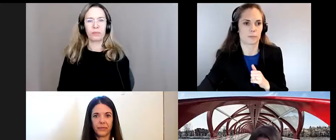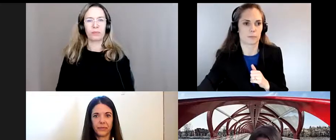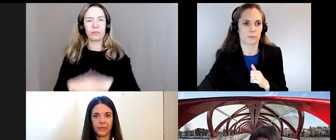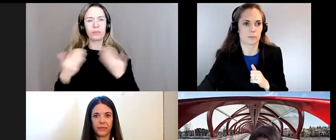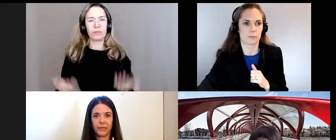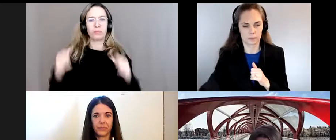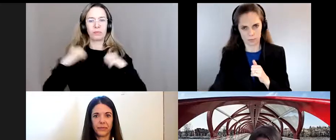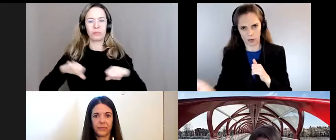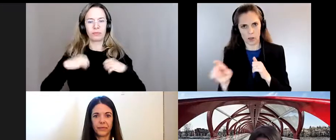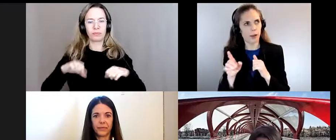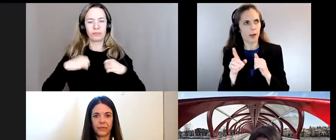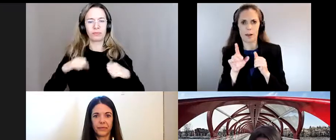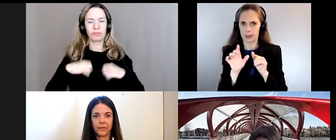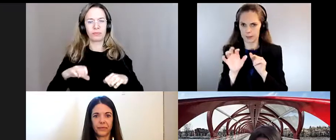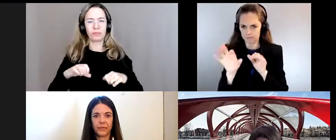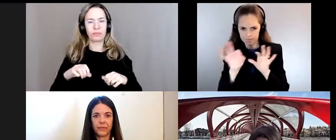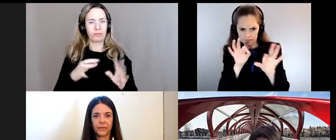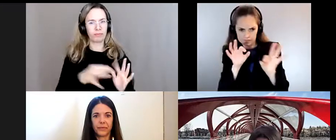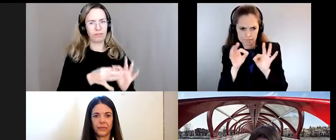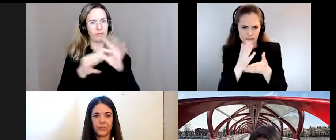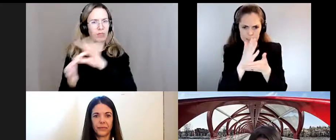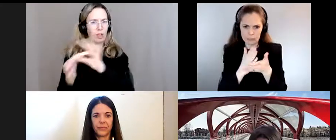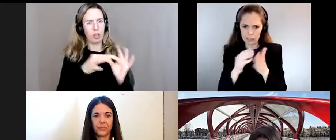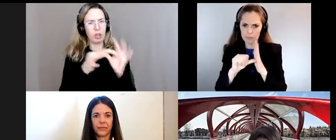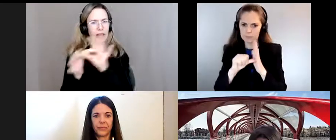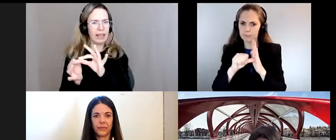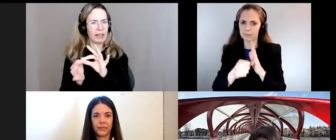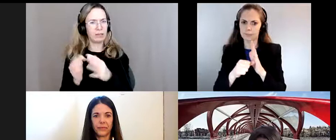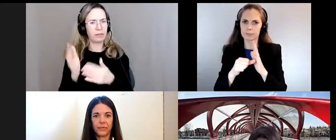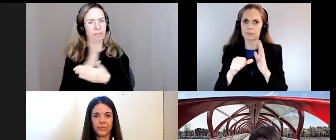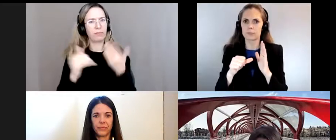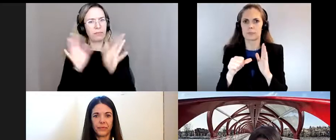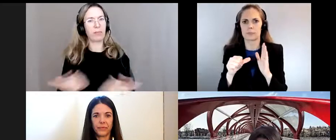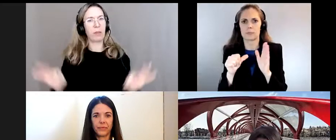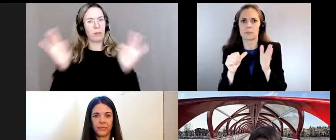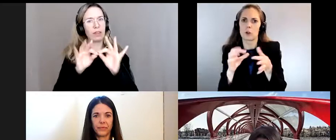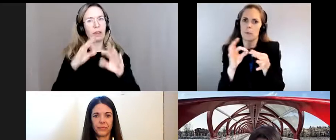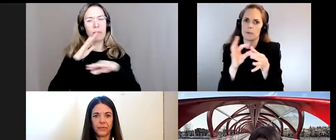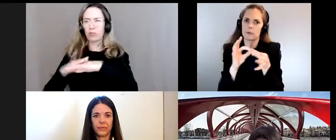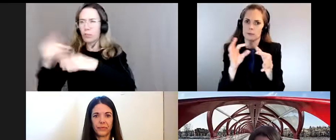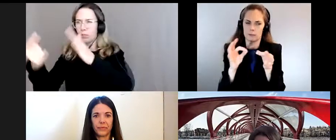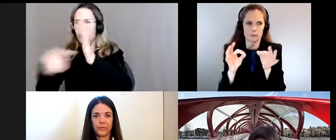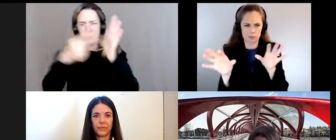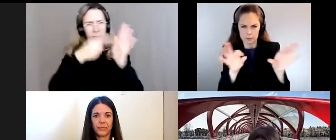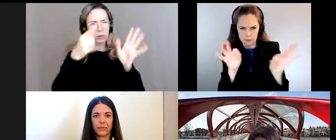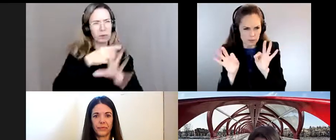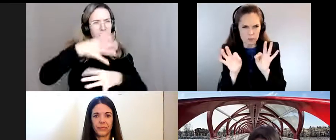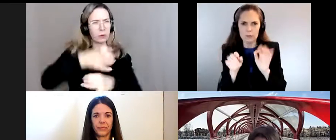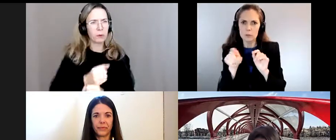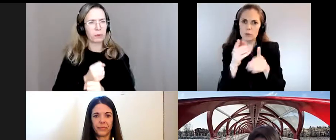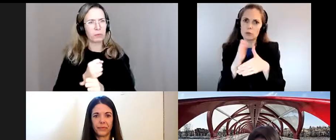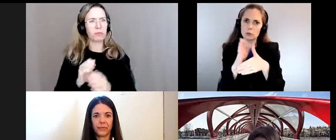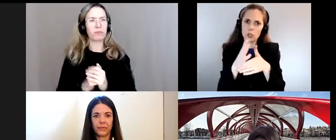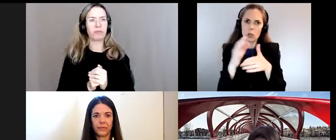de refaire le lien avec les éléments clés qui ont émergé des propos des panélistes et